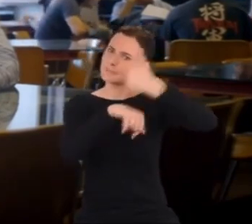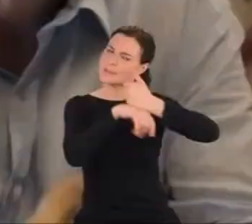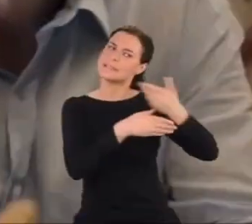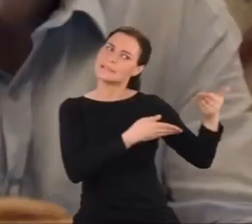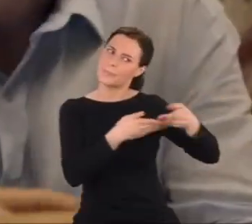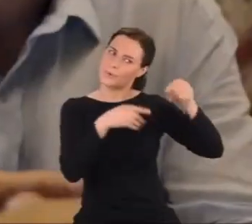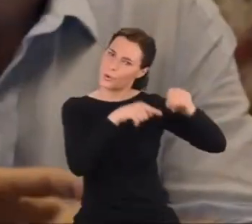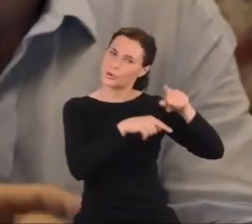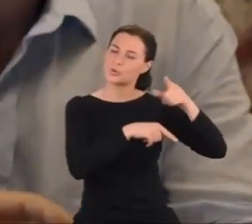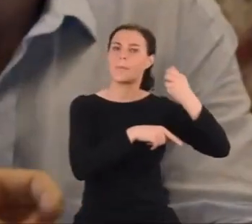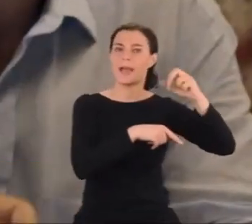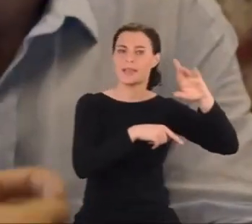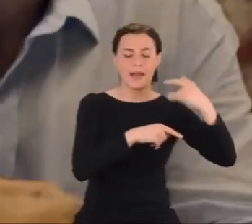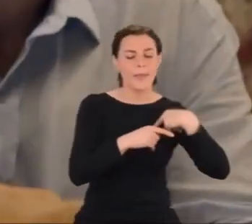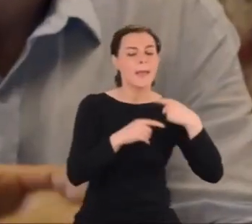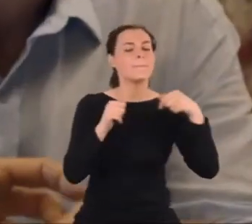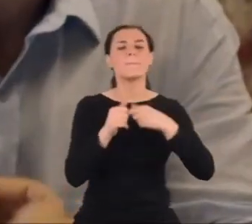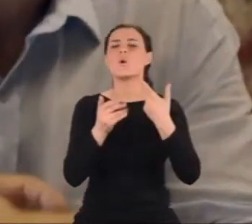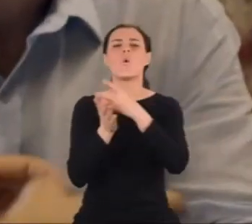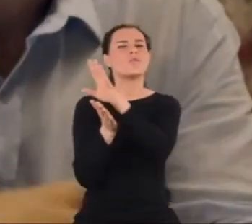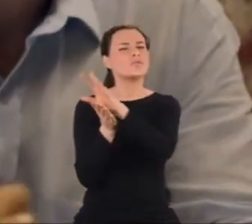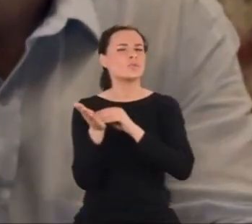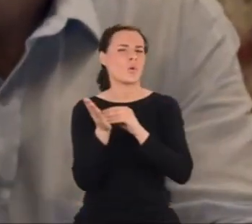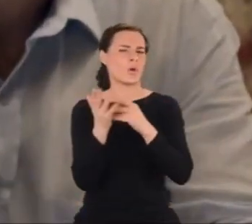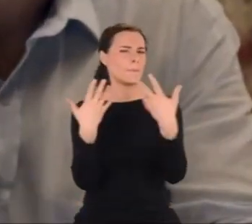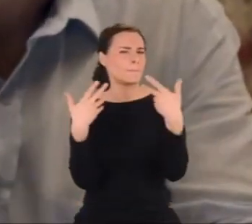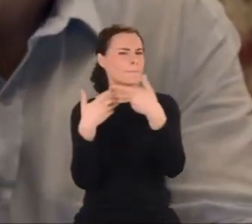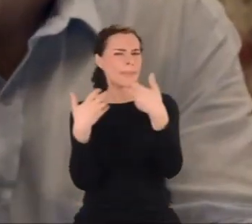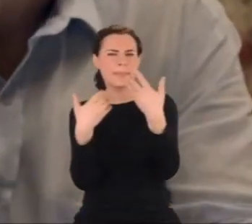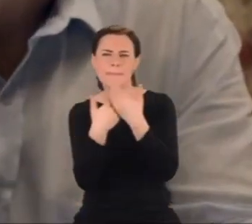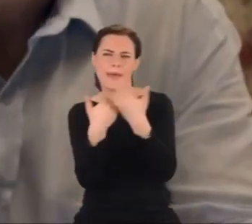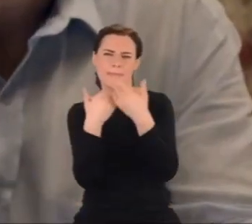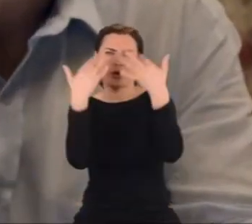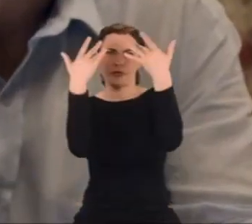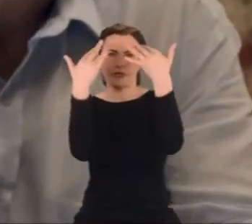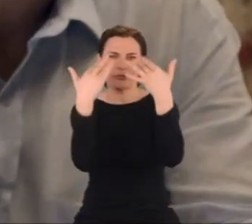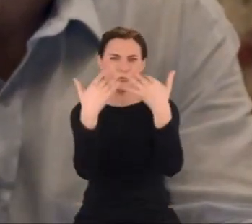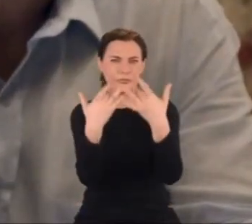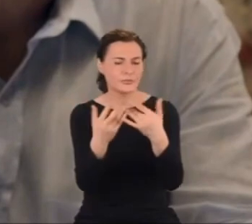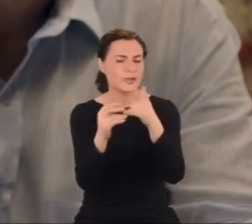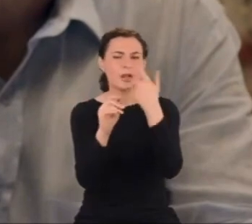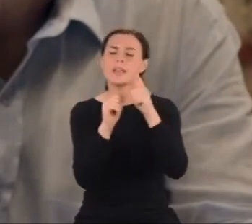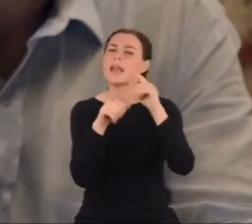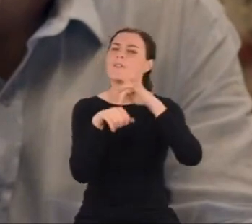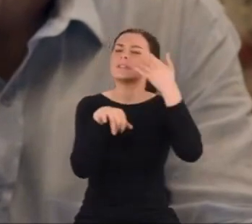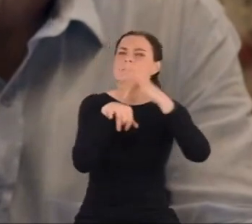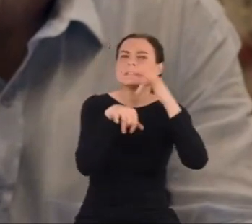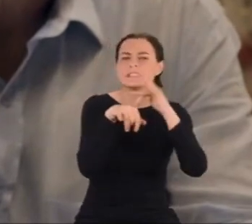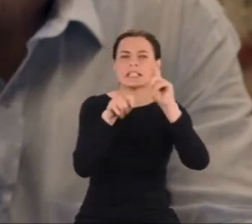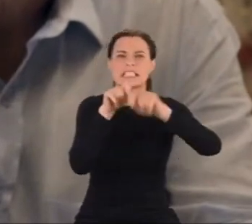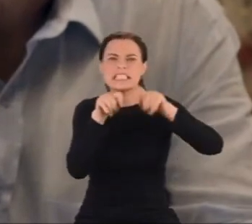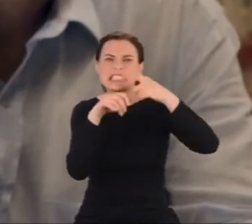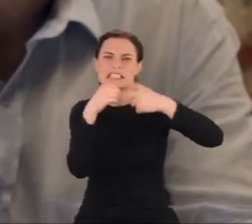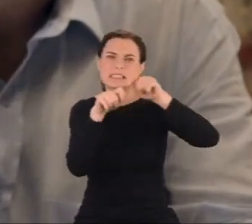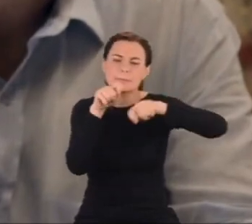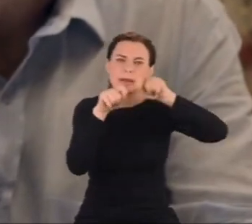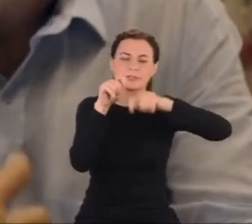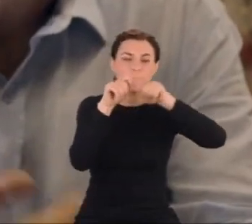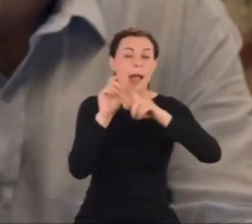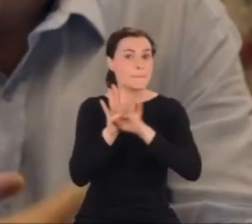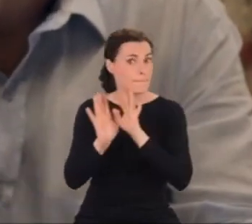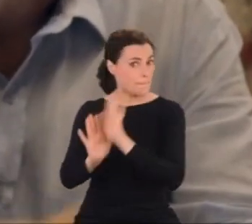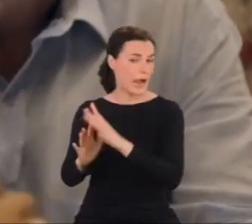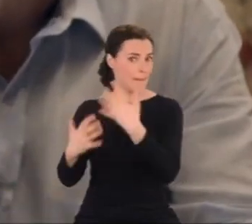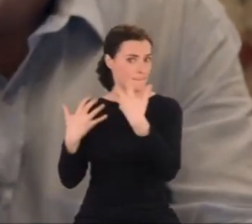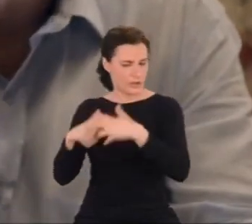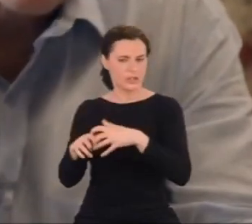Otóż, na podstawie skomplikowanego równania oblicza wartość liczbową pewnego potencjału, a choć posługuje się